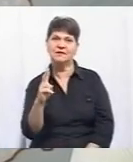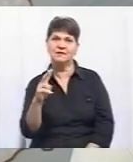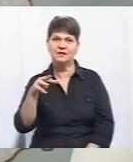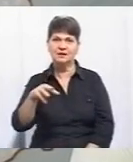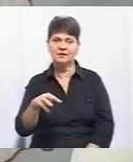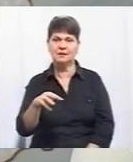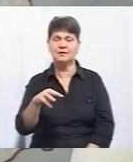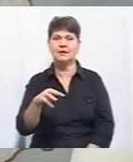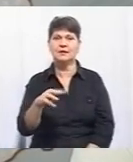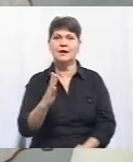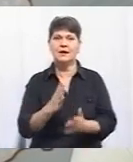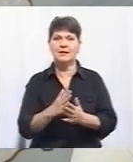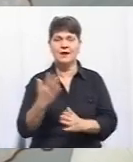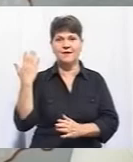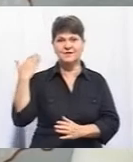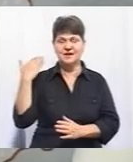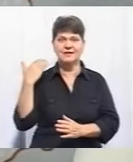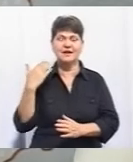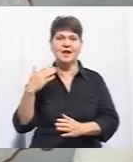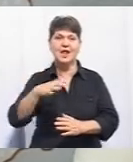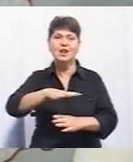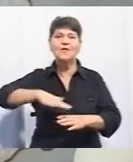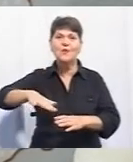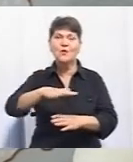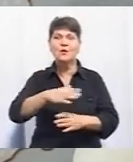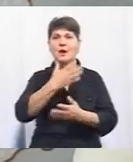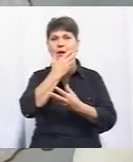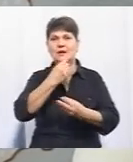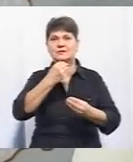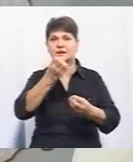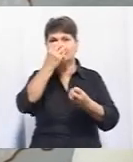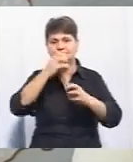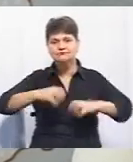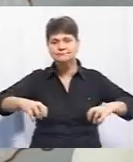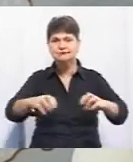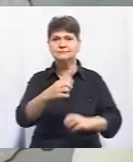задній дворик з прекрасним газоном, можу це сміливо сказати.